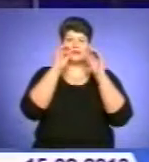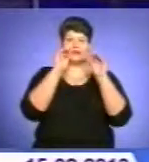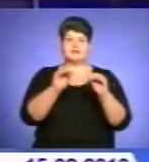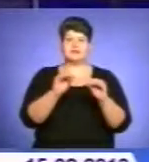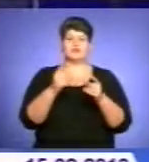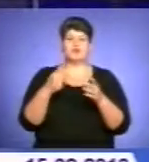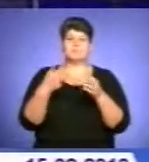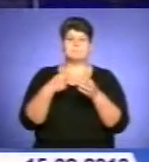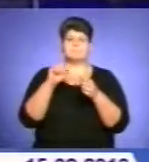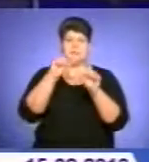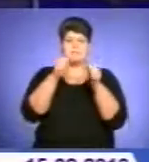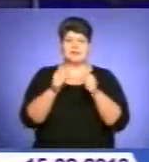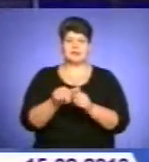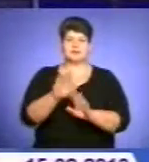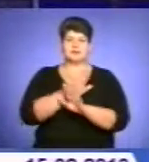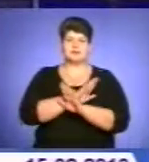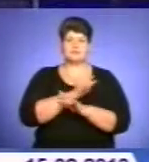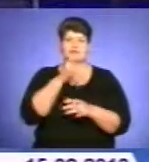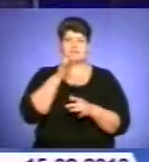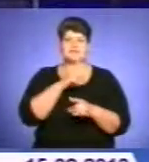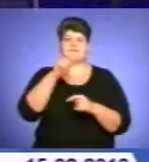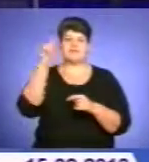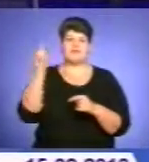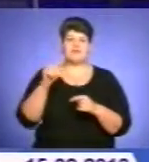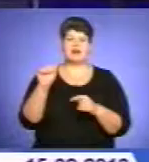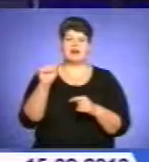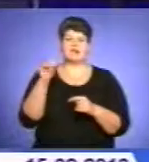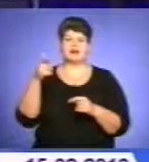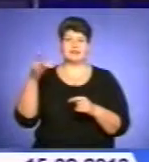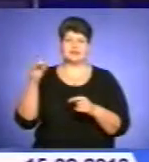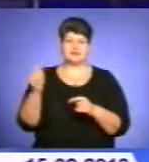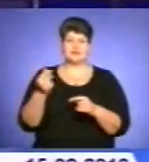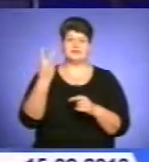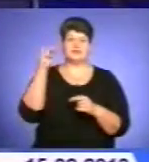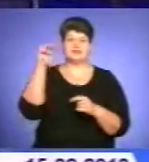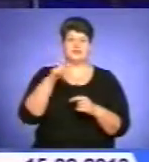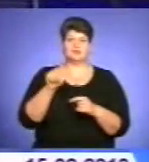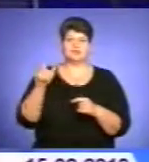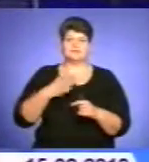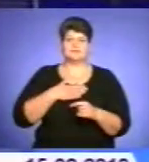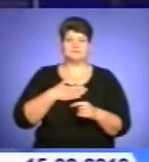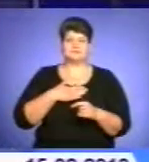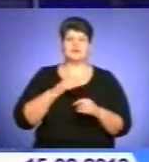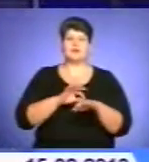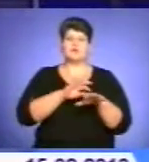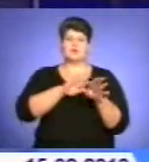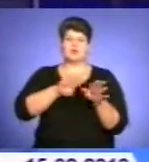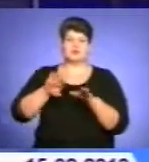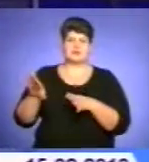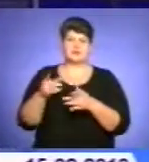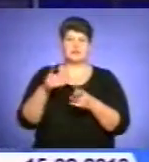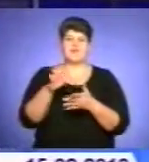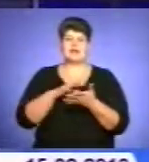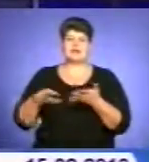'ятника загиблим під час війни в Афганістані. Майже дві тисячі наших краян прийшли випробування цим афганським горнилом